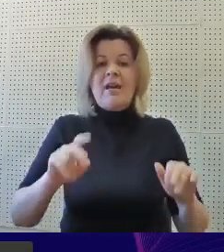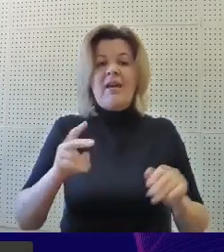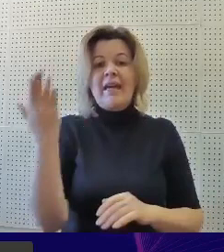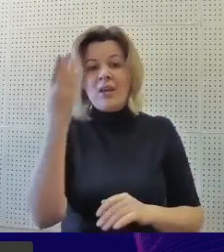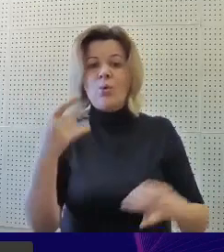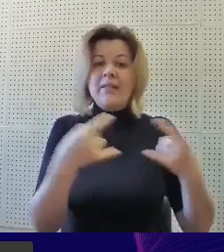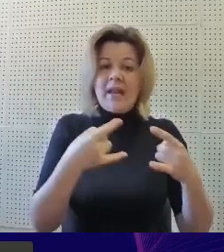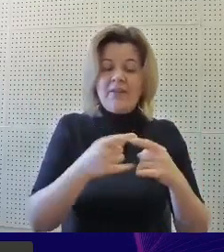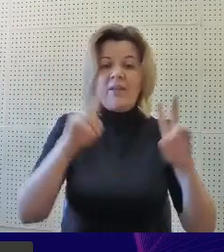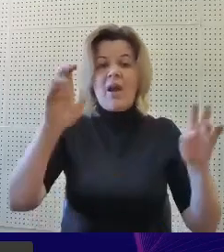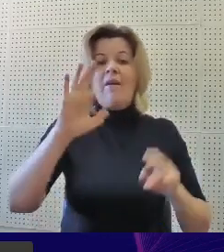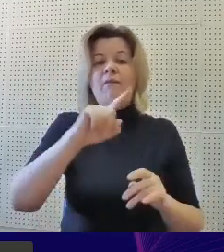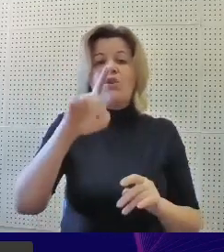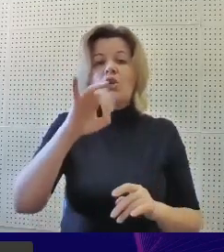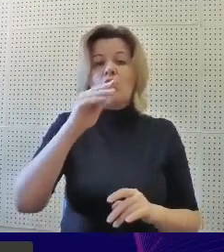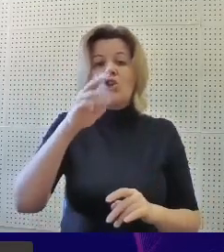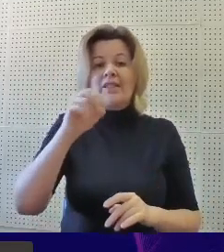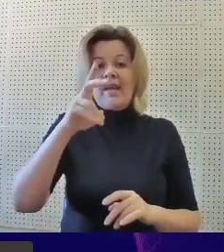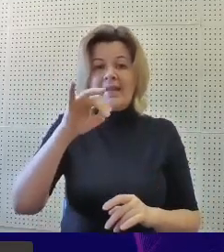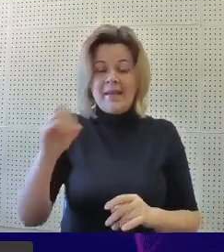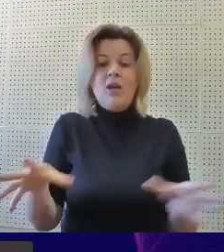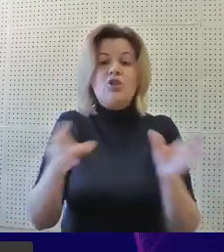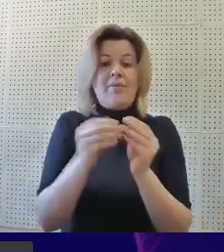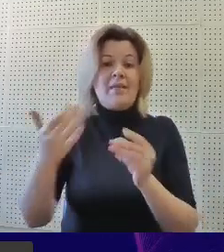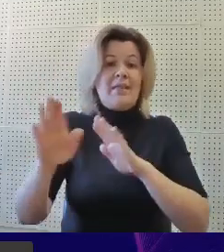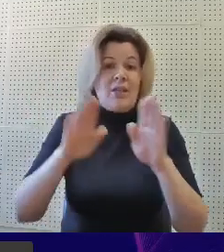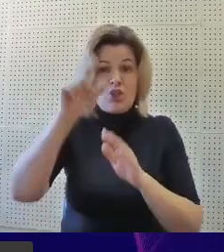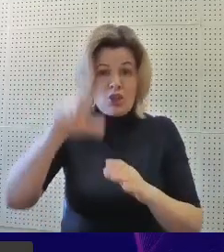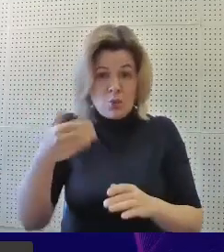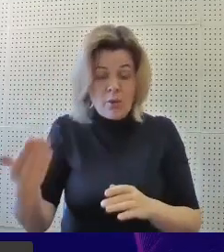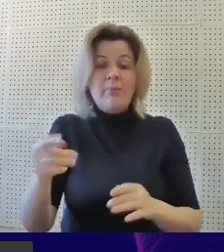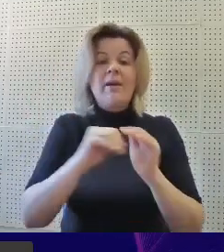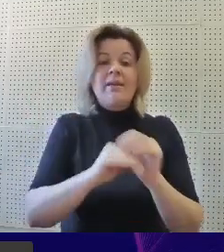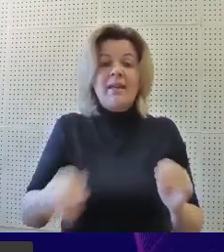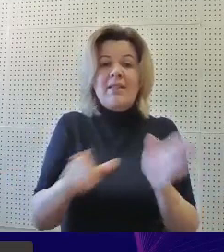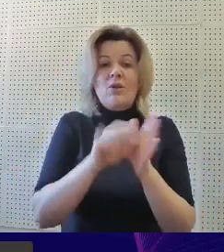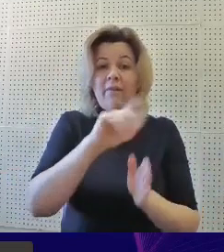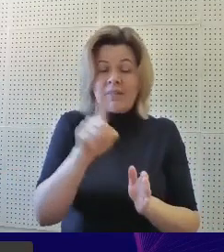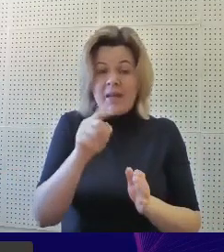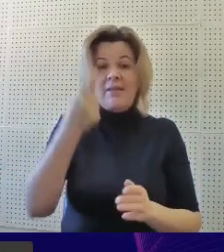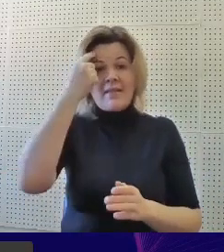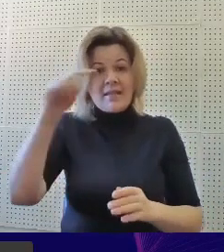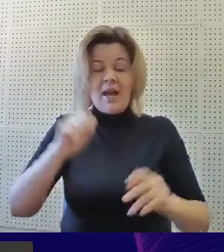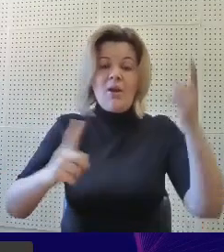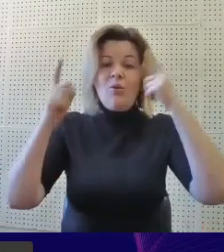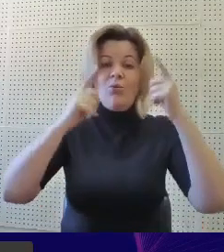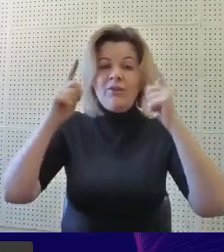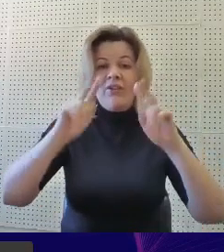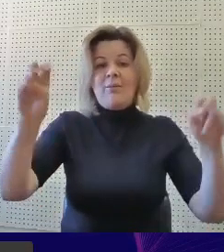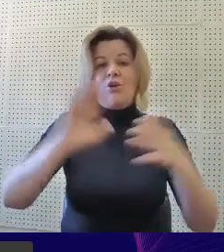телевидения «Возрождение». Совместно с его режиссером «Дети с ОВЗ» создали мультфильм «Дружба».